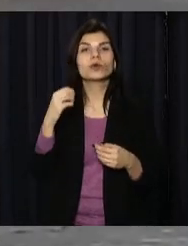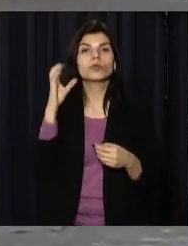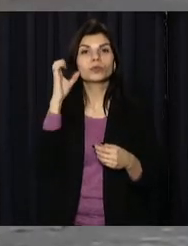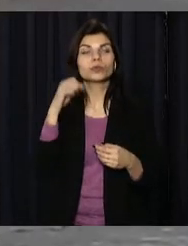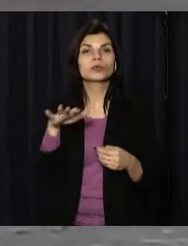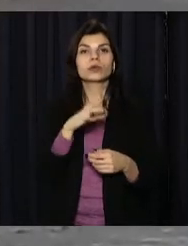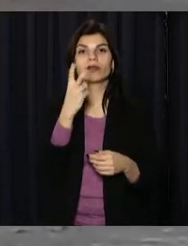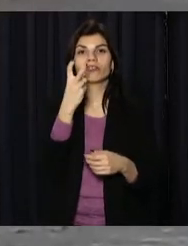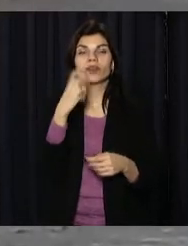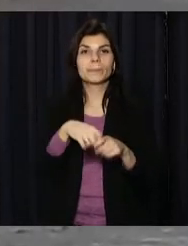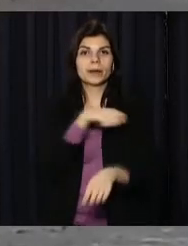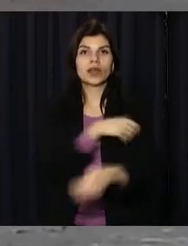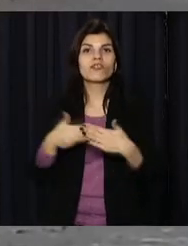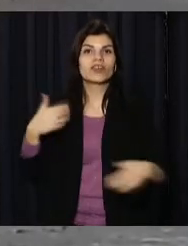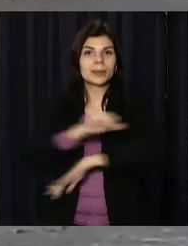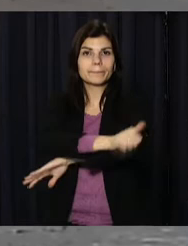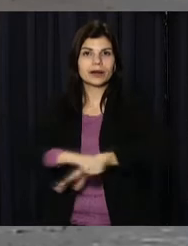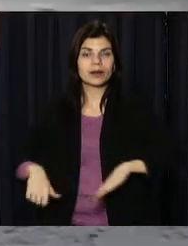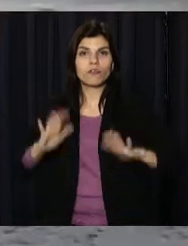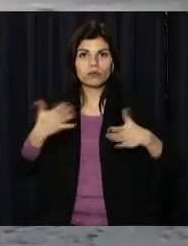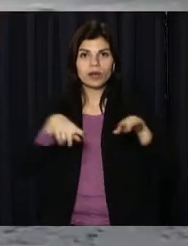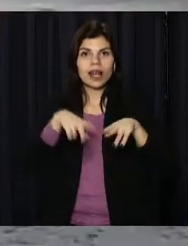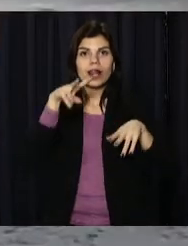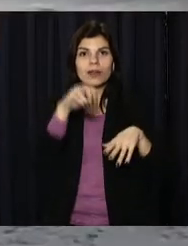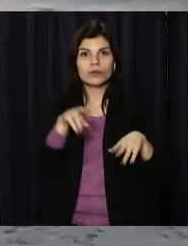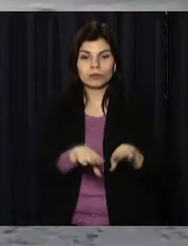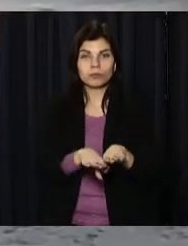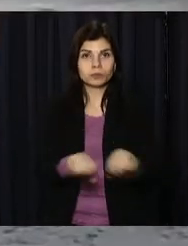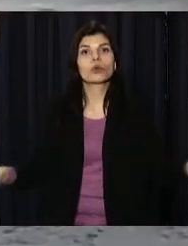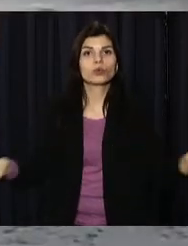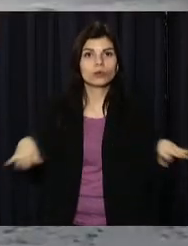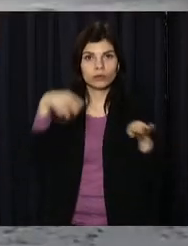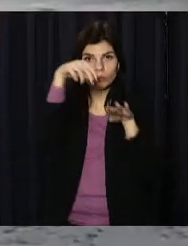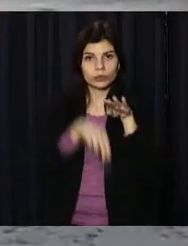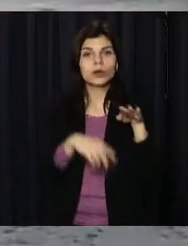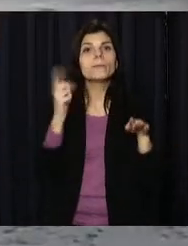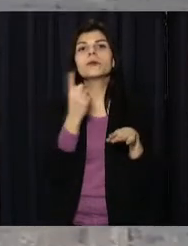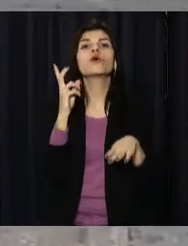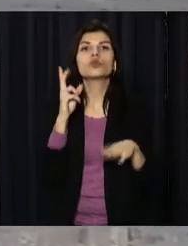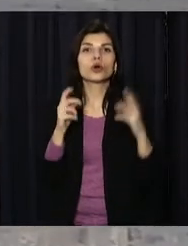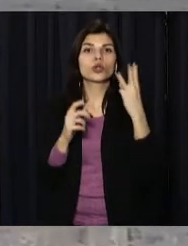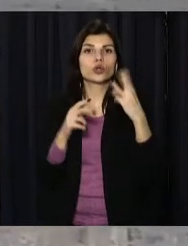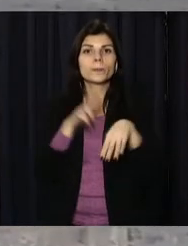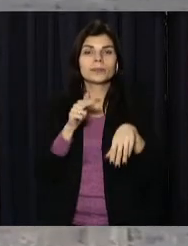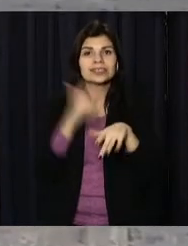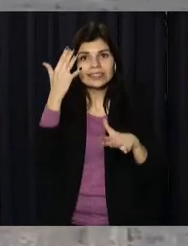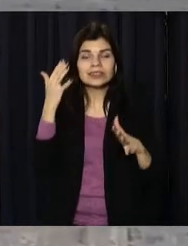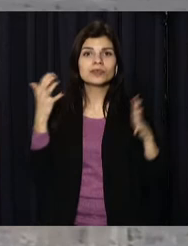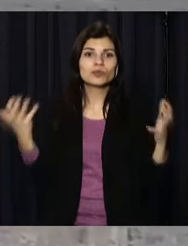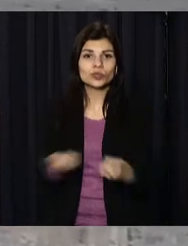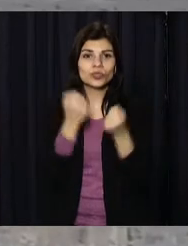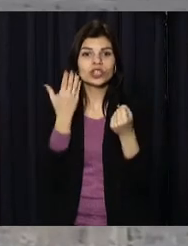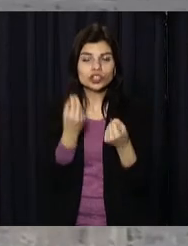рибалки знаходився у 200 метрах від берега, коли під ним розійшлася крига. Першим, хто намагався врятувати чоловіка, були троє